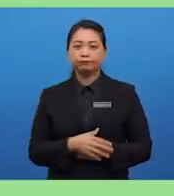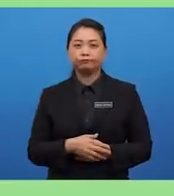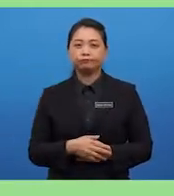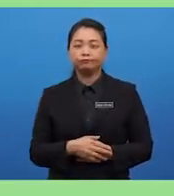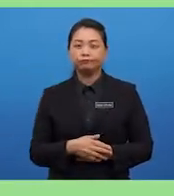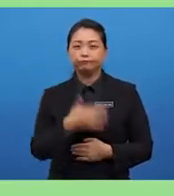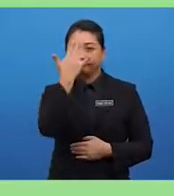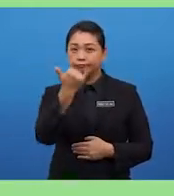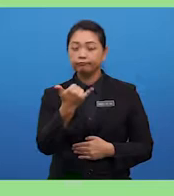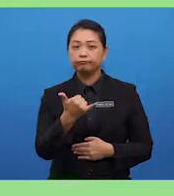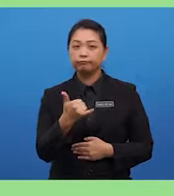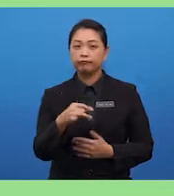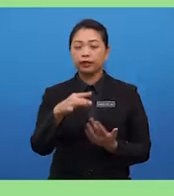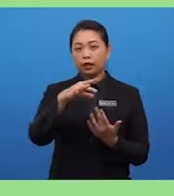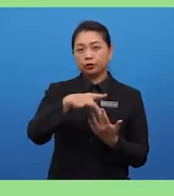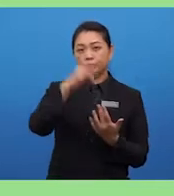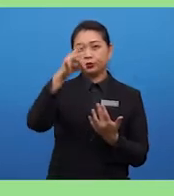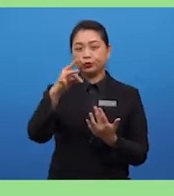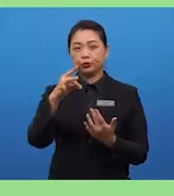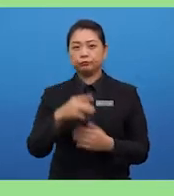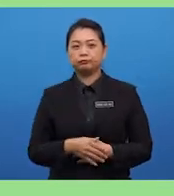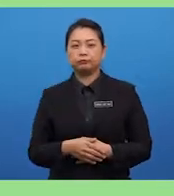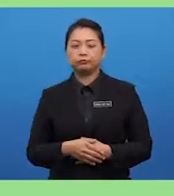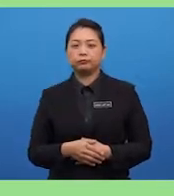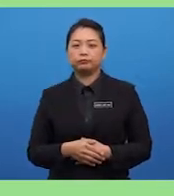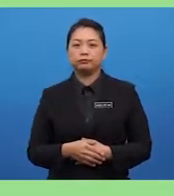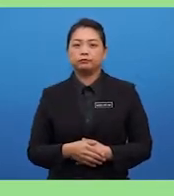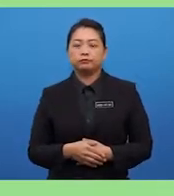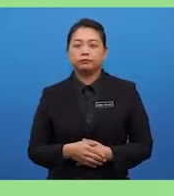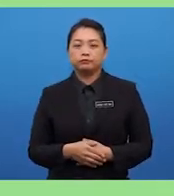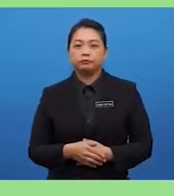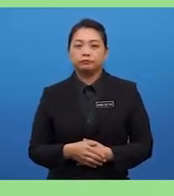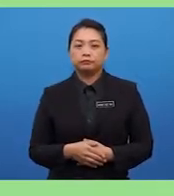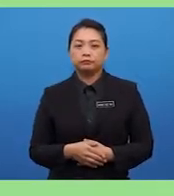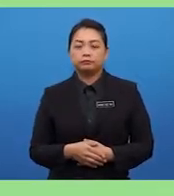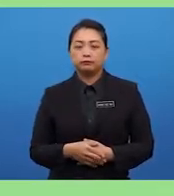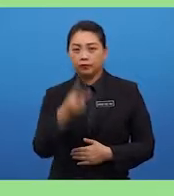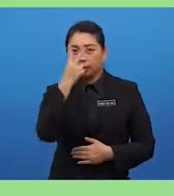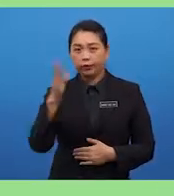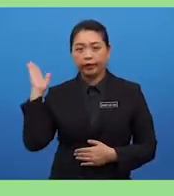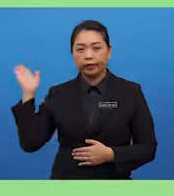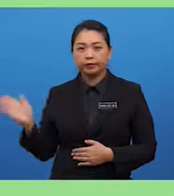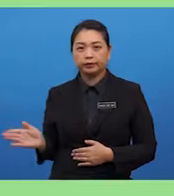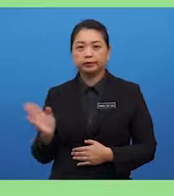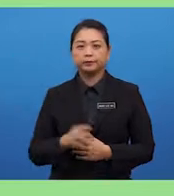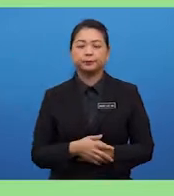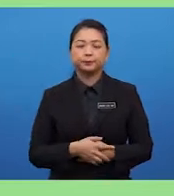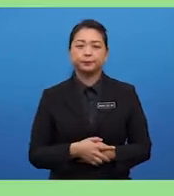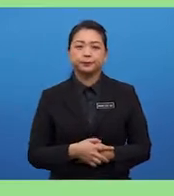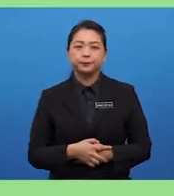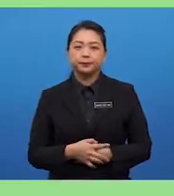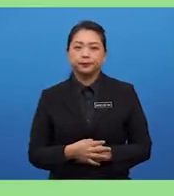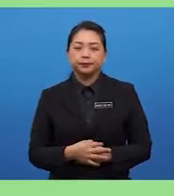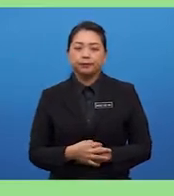choose student to professor ratio? Now, at visual 5 for an example